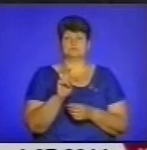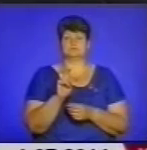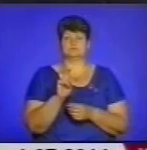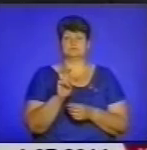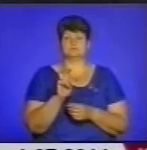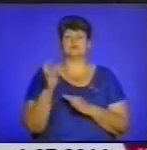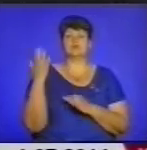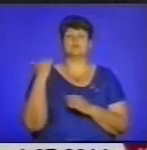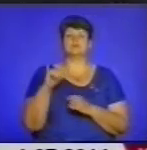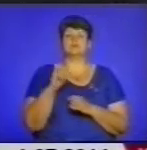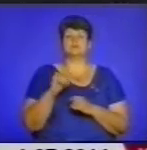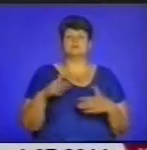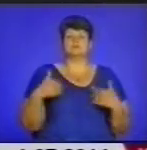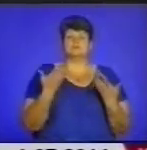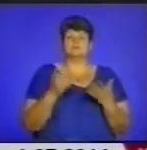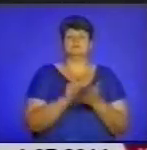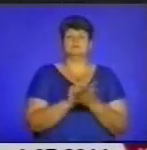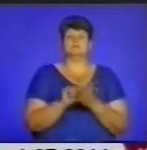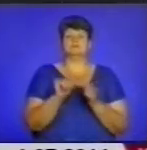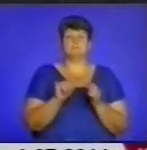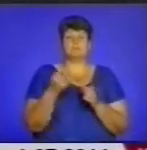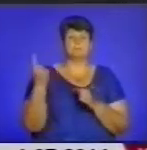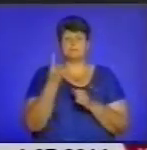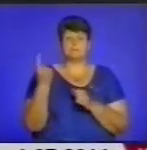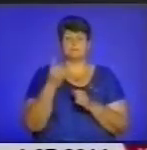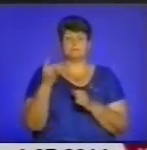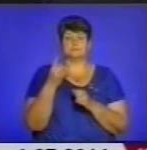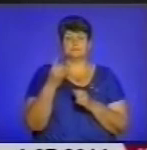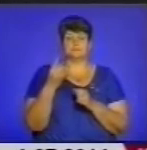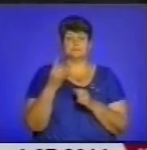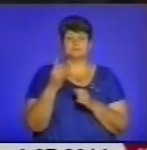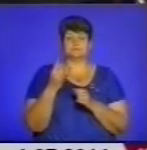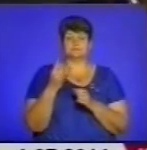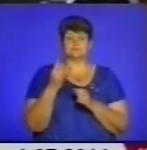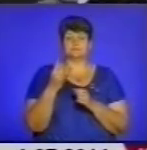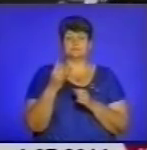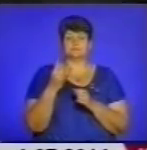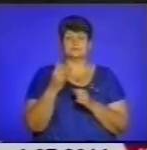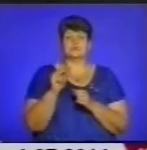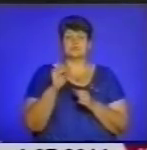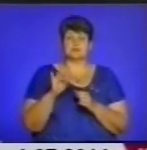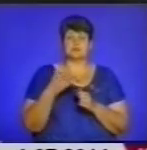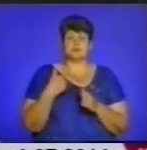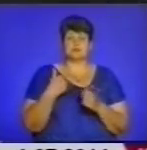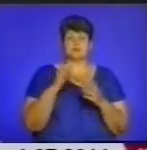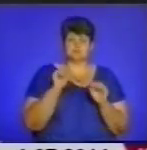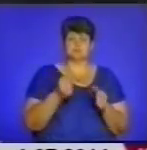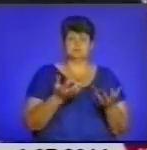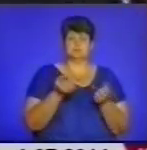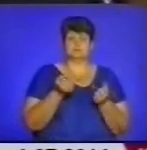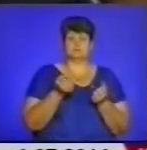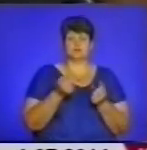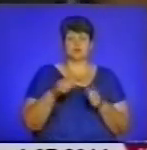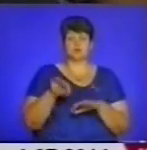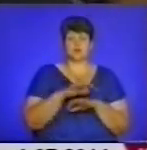Попередньо, куди ви звертаєтесь, якими документами? Тільки перший раз, чи мені належить, чи ні, тому що чоловік